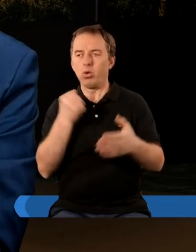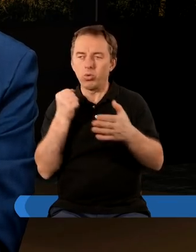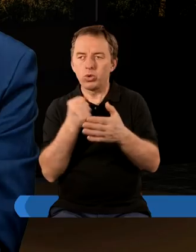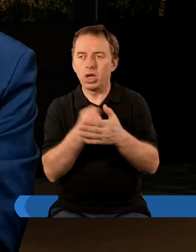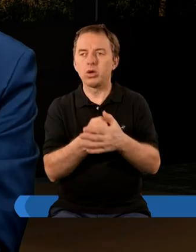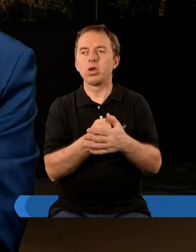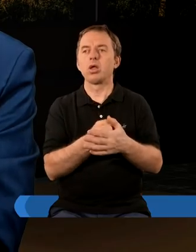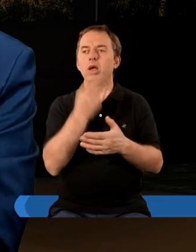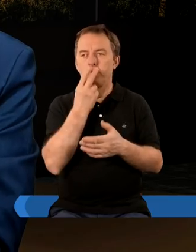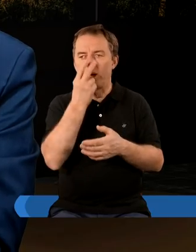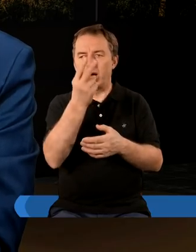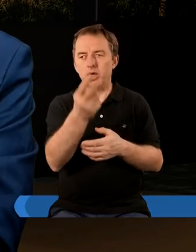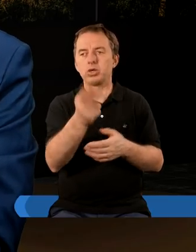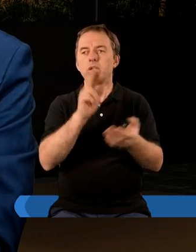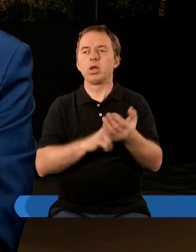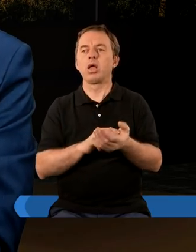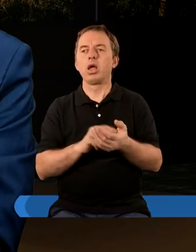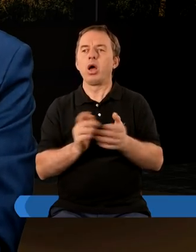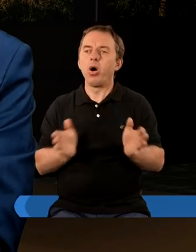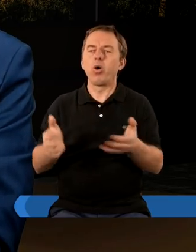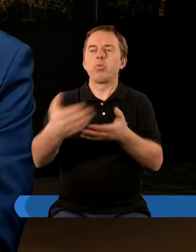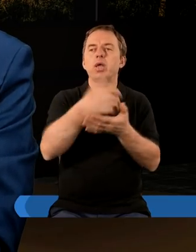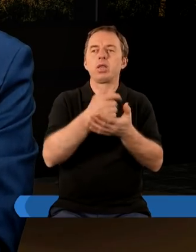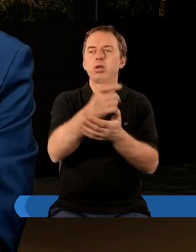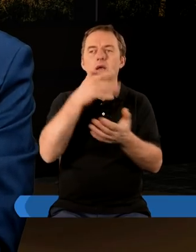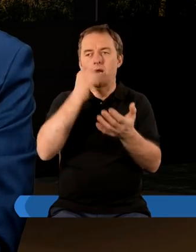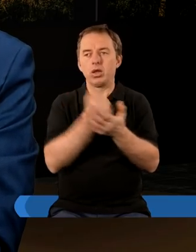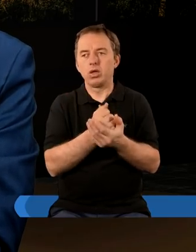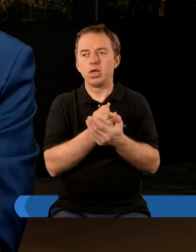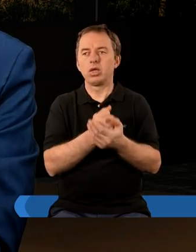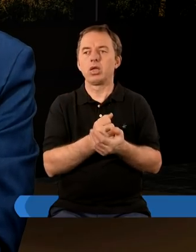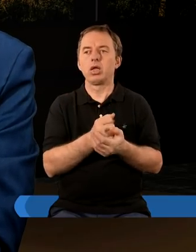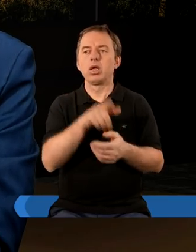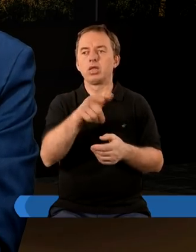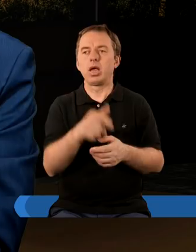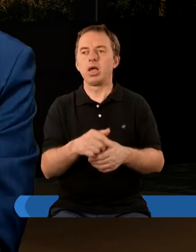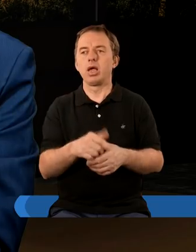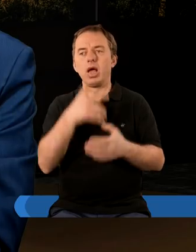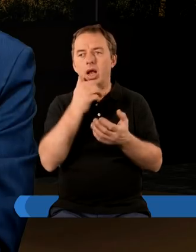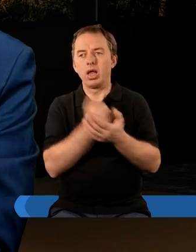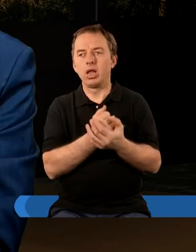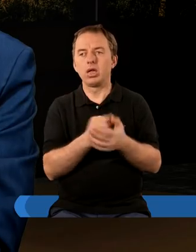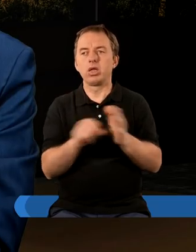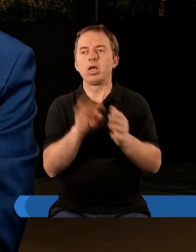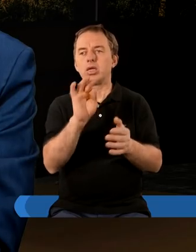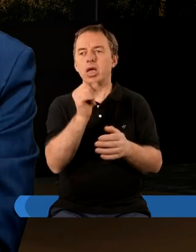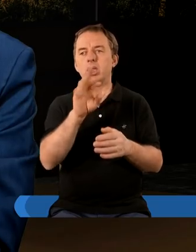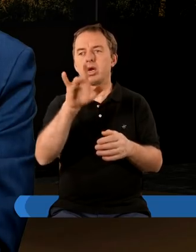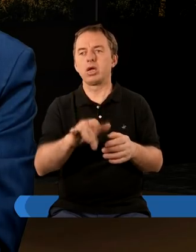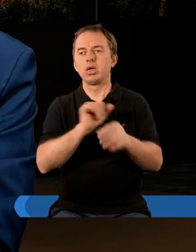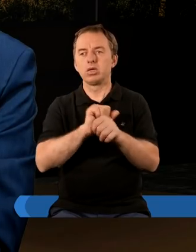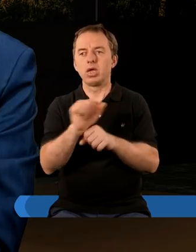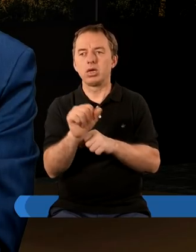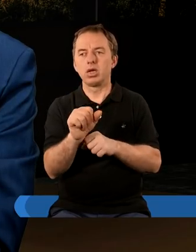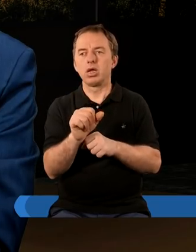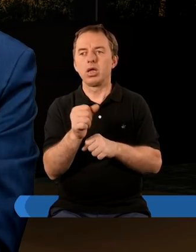uderzyła, patrząc na objętość tych listów, zauważyłem, że ten list do teatyry